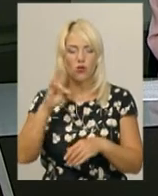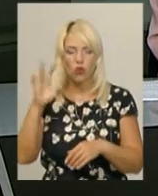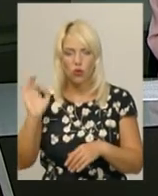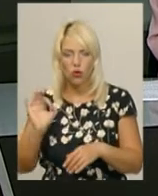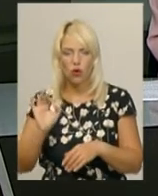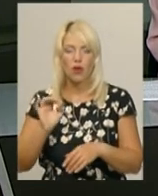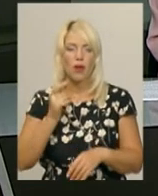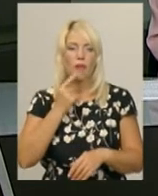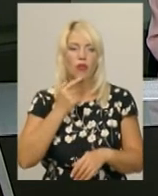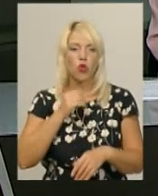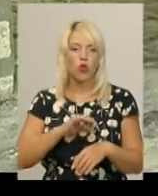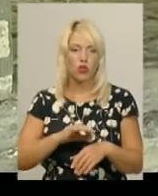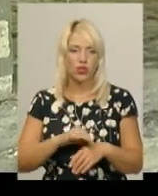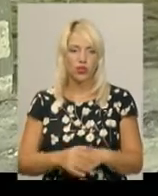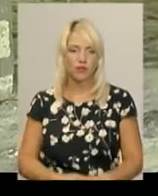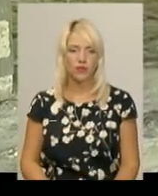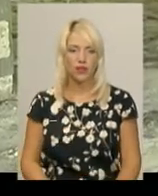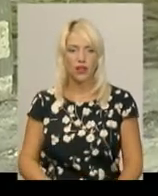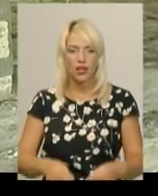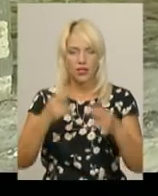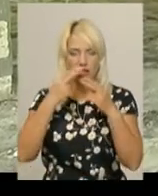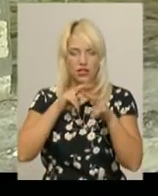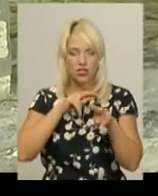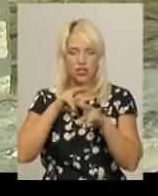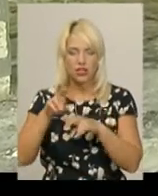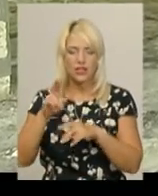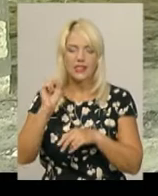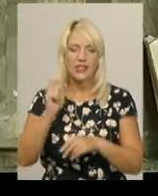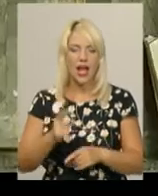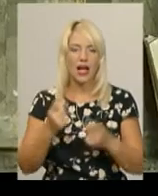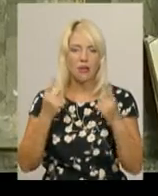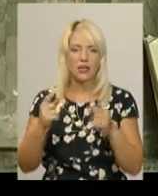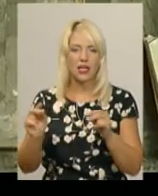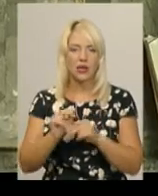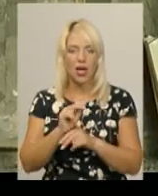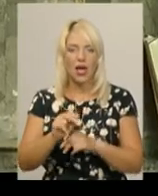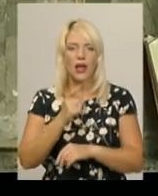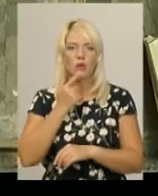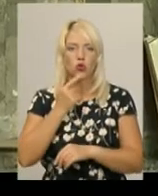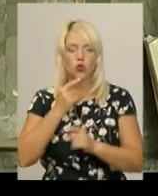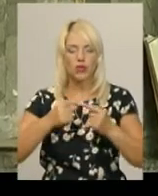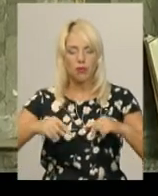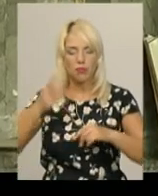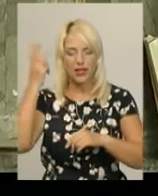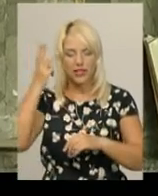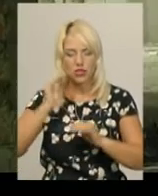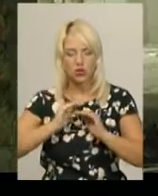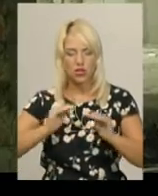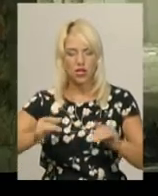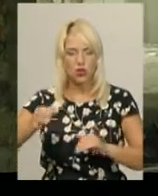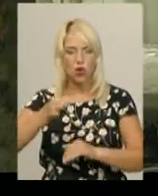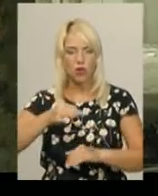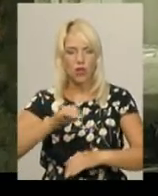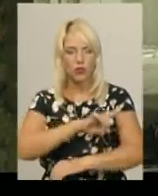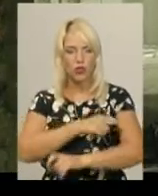Тетяна Ворожцова. Технічний нагляд за капітальним ремонтом гематологічного відділення Хмельницької обласної дитячої лікарні здійснює